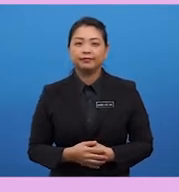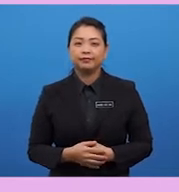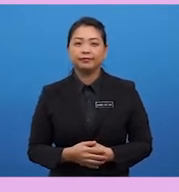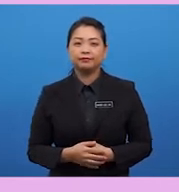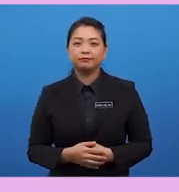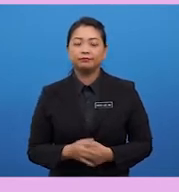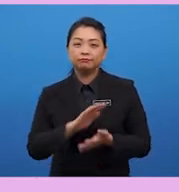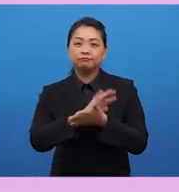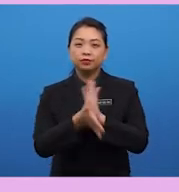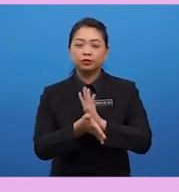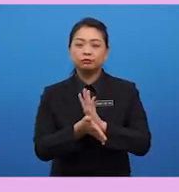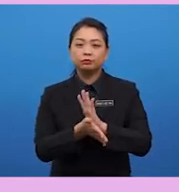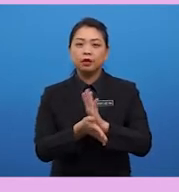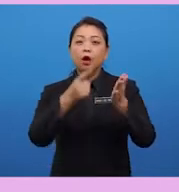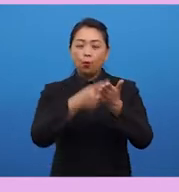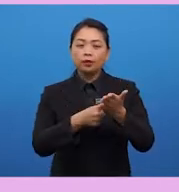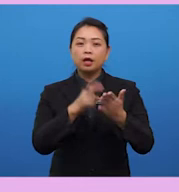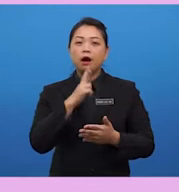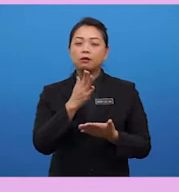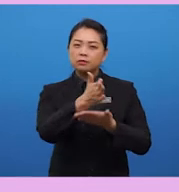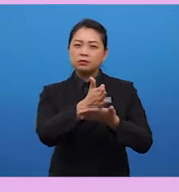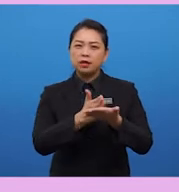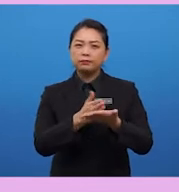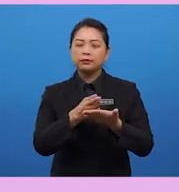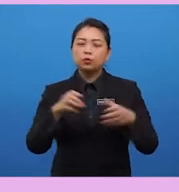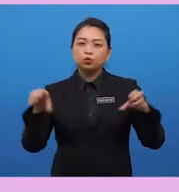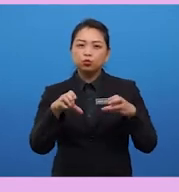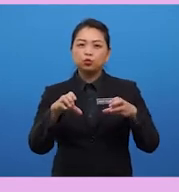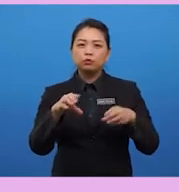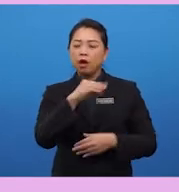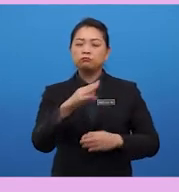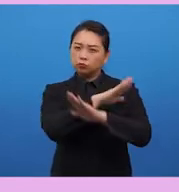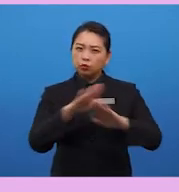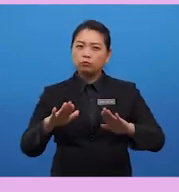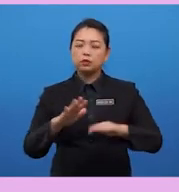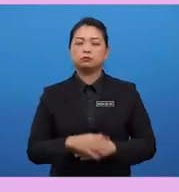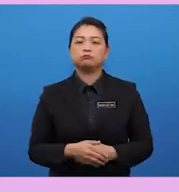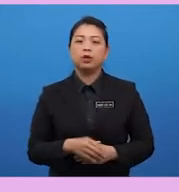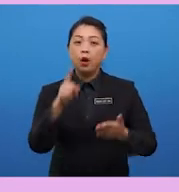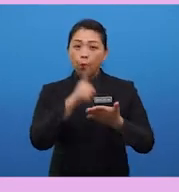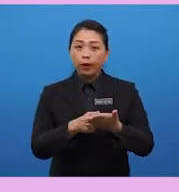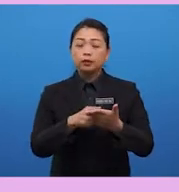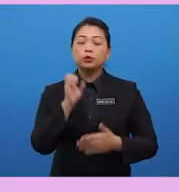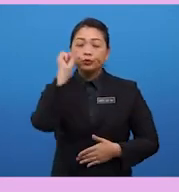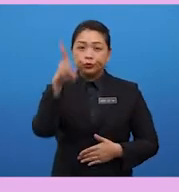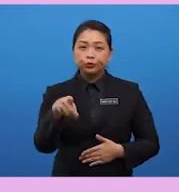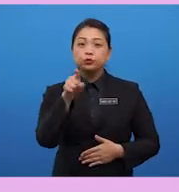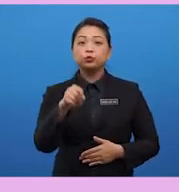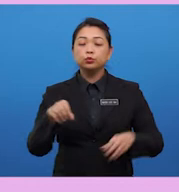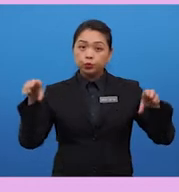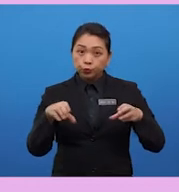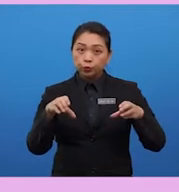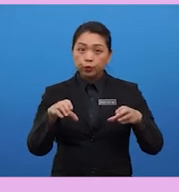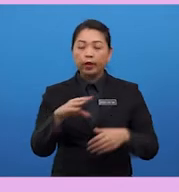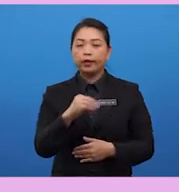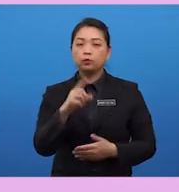Now, so, what are some of the do's and don't? What are the things that you should do in your writing, and what